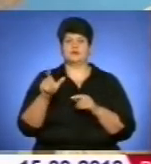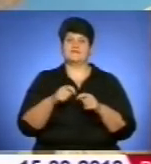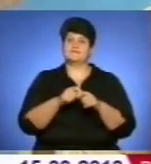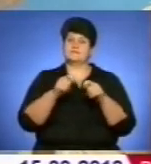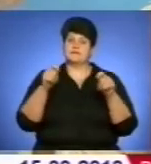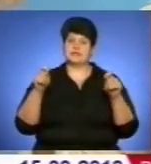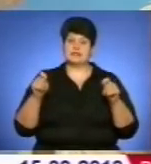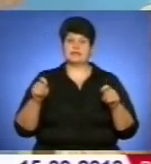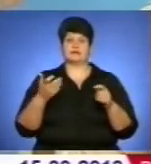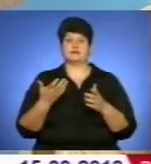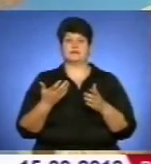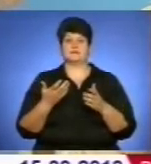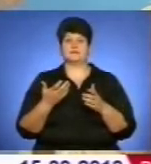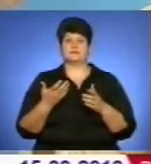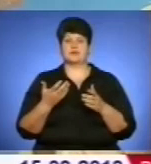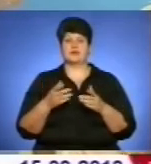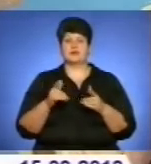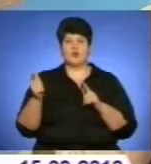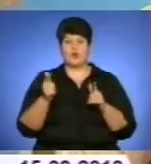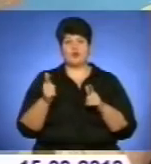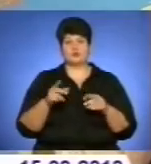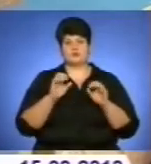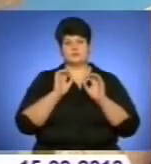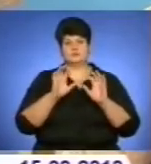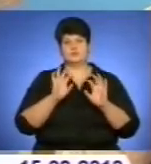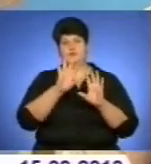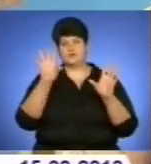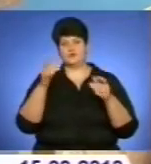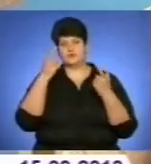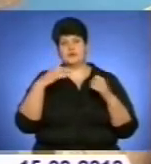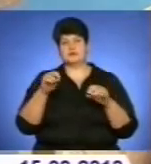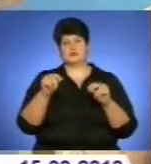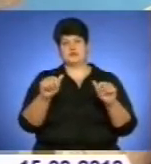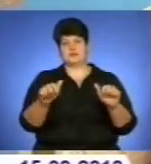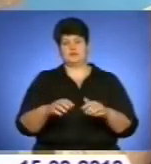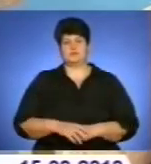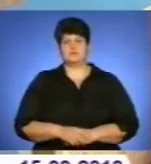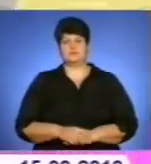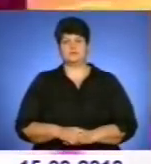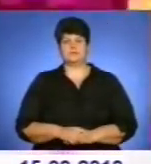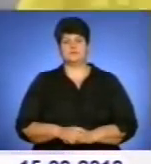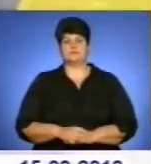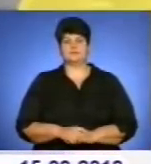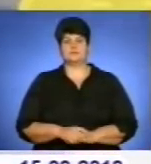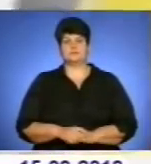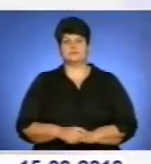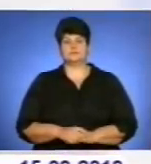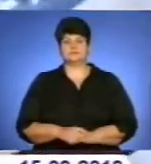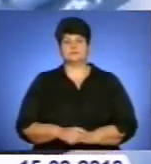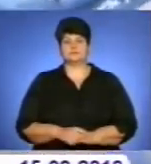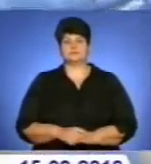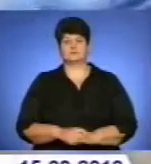момент таким чином інформація про земельні ділянки стала відкритою. Для мене особисто це є переконанням того, що